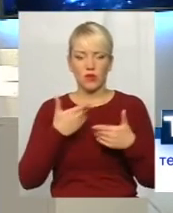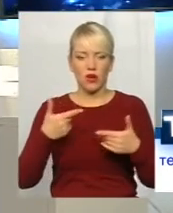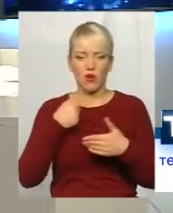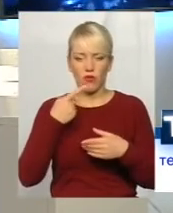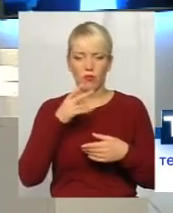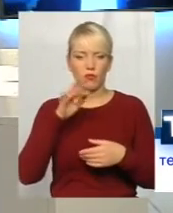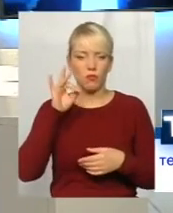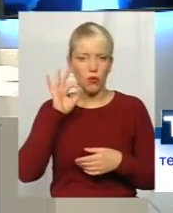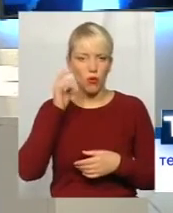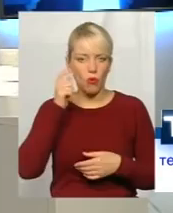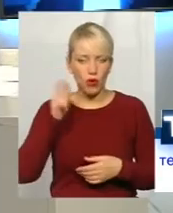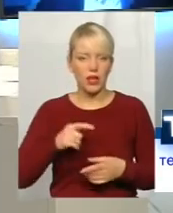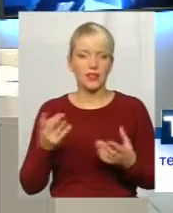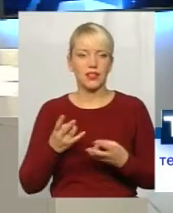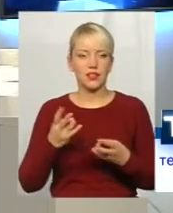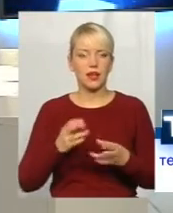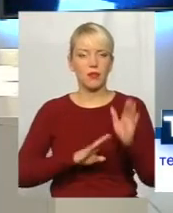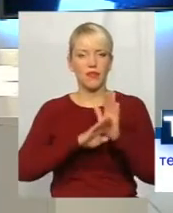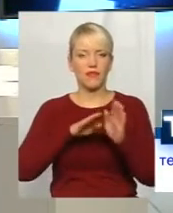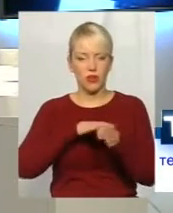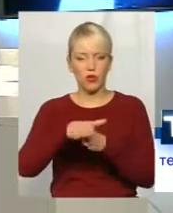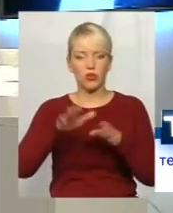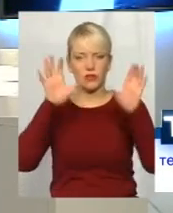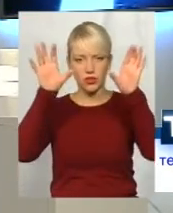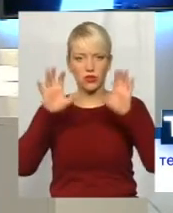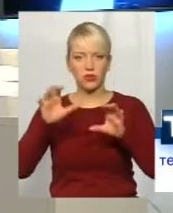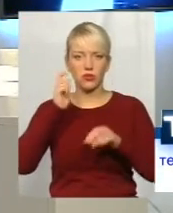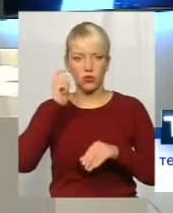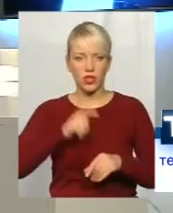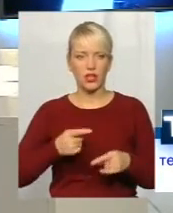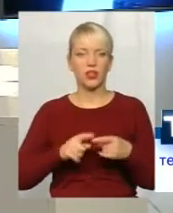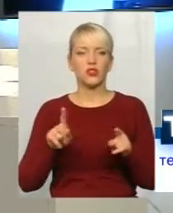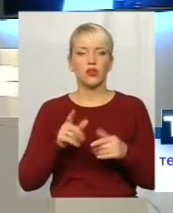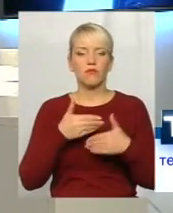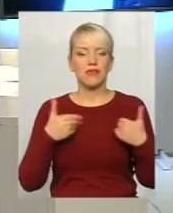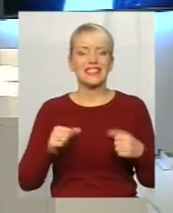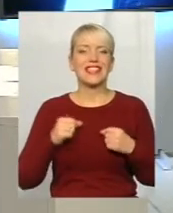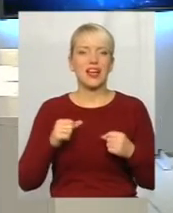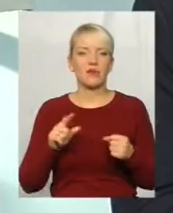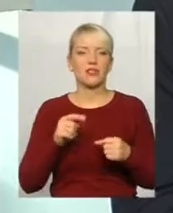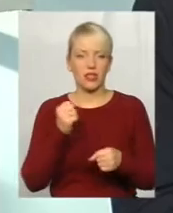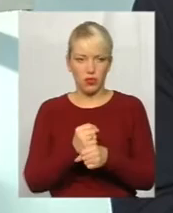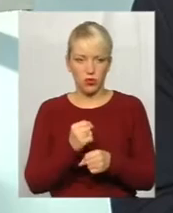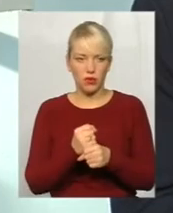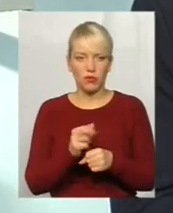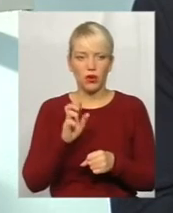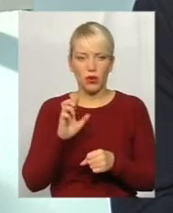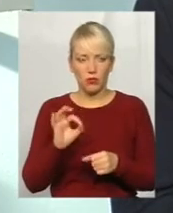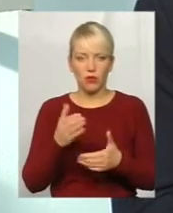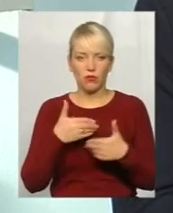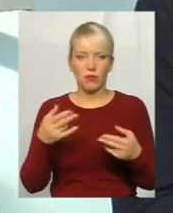Україну, то треба в першу чергу дотримуватись Конституції і законів України. То, що ми робимо, стараємо, не то, що стараємося, робимо, бо ми